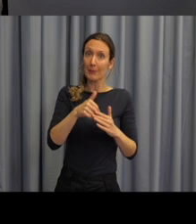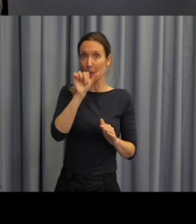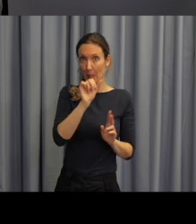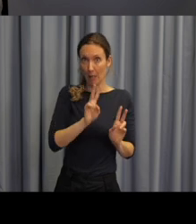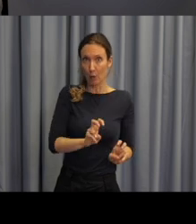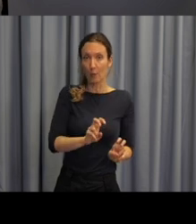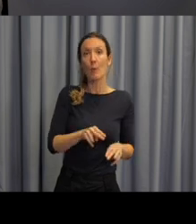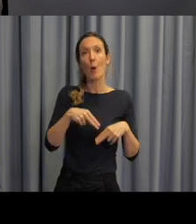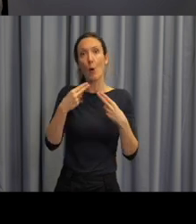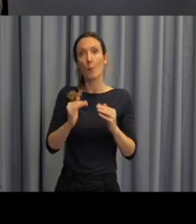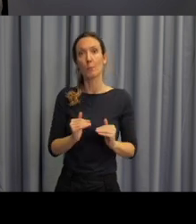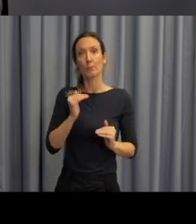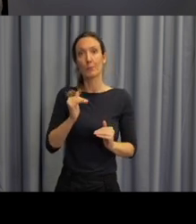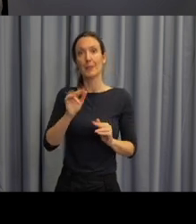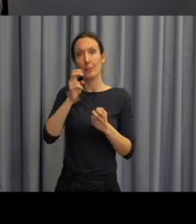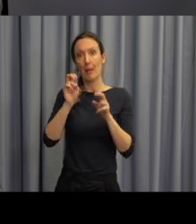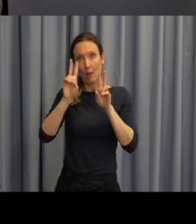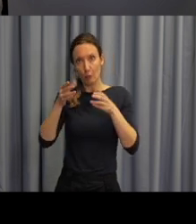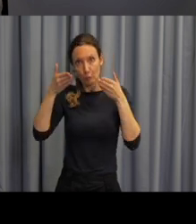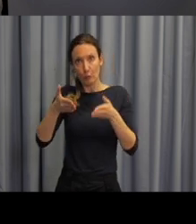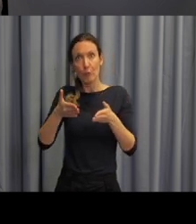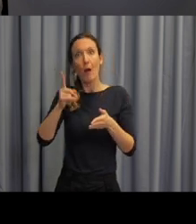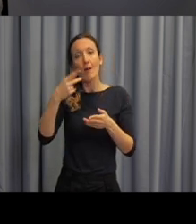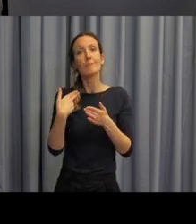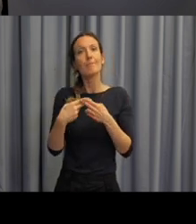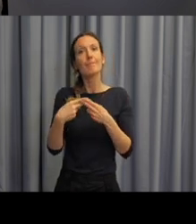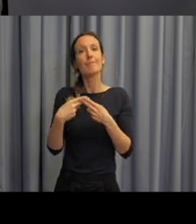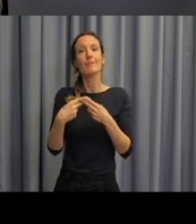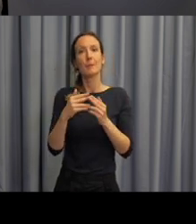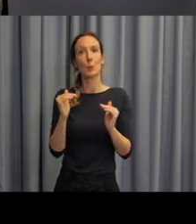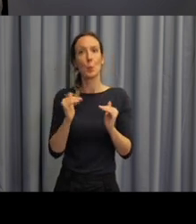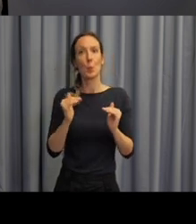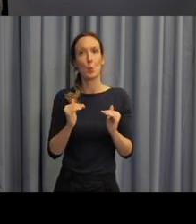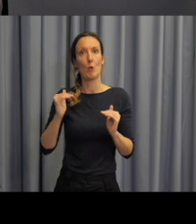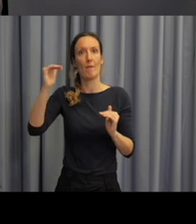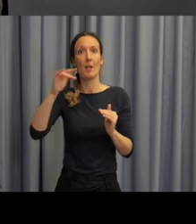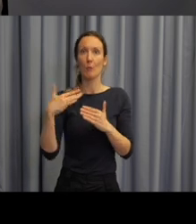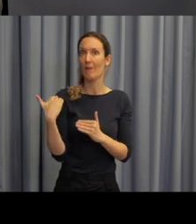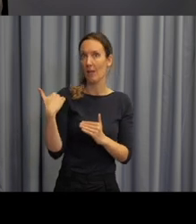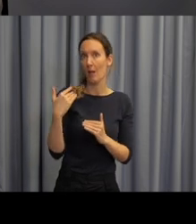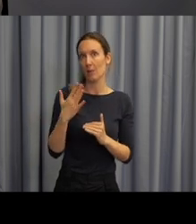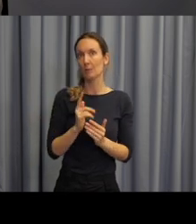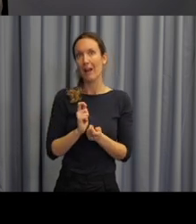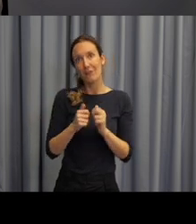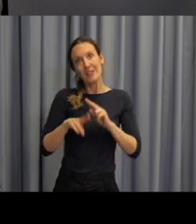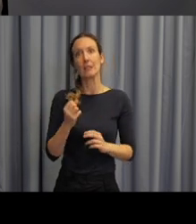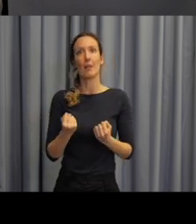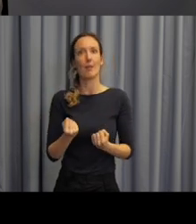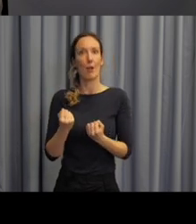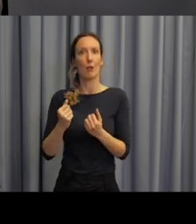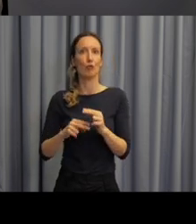samozřejmě zpracovány jinak v závislosti na úroveň pokročilosti žáků a v závislosti na jejich věku.